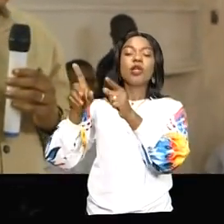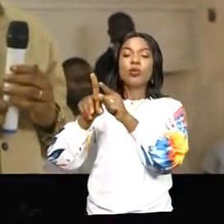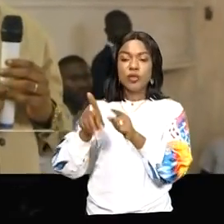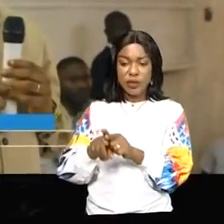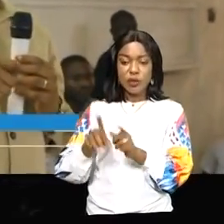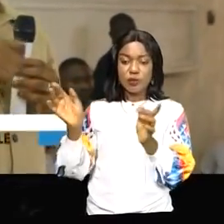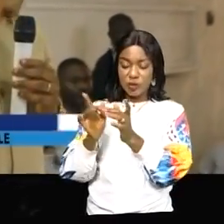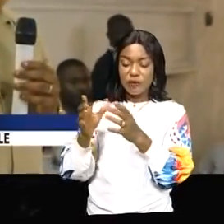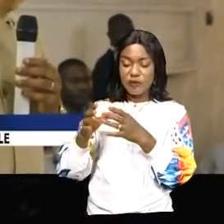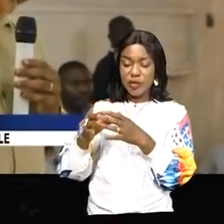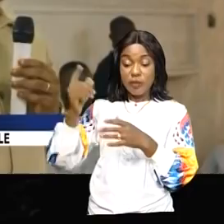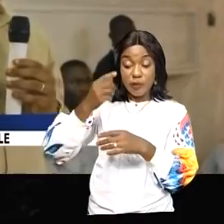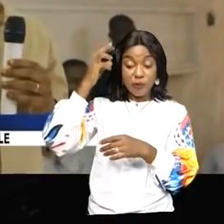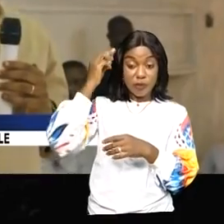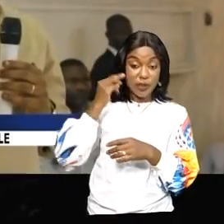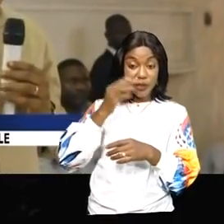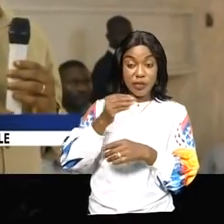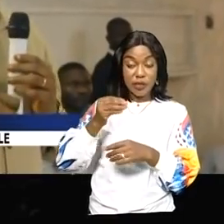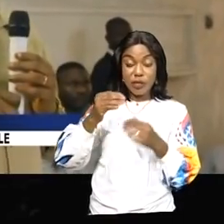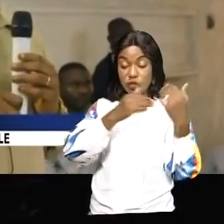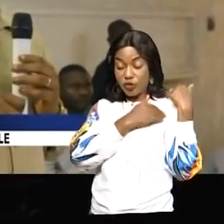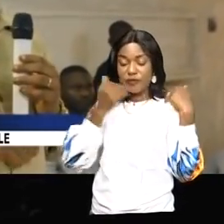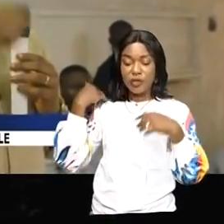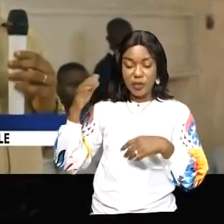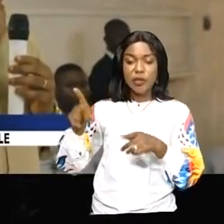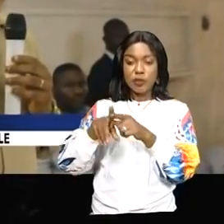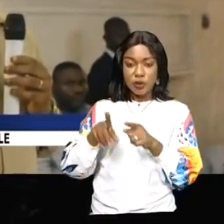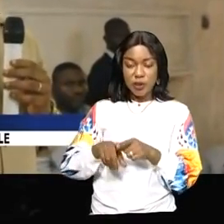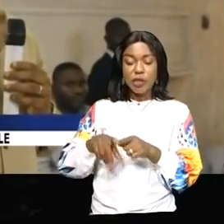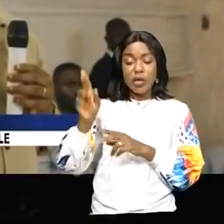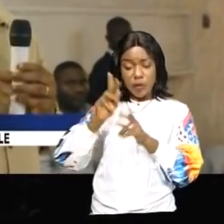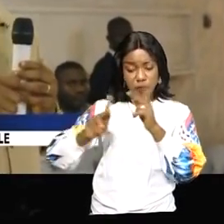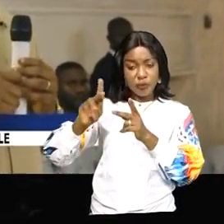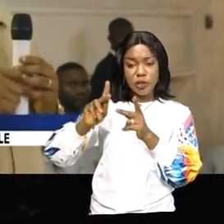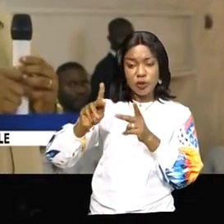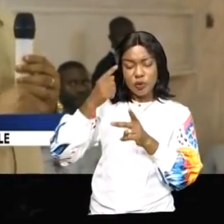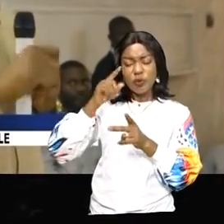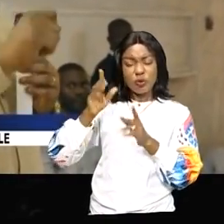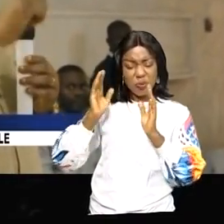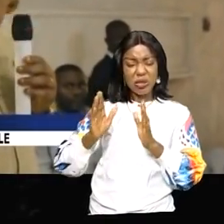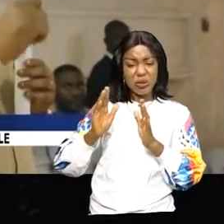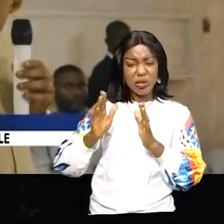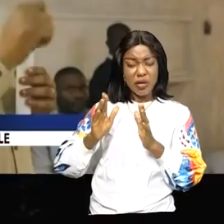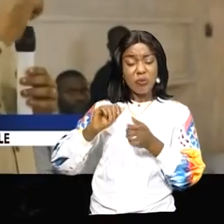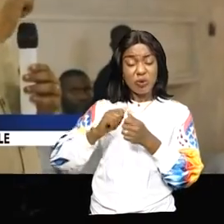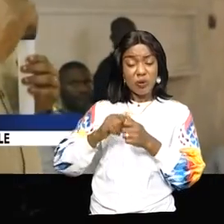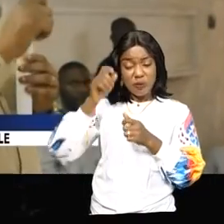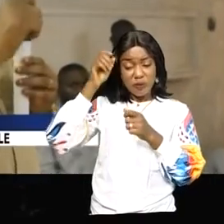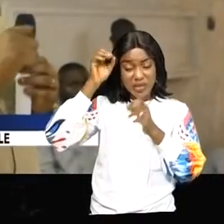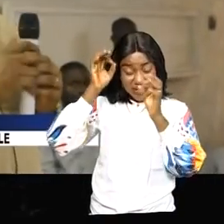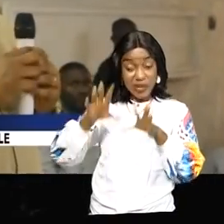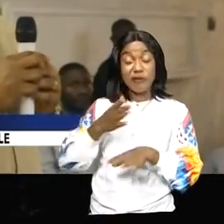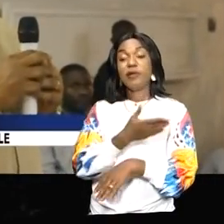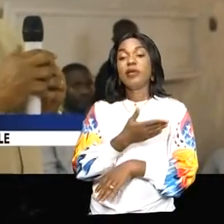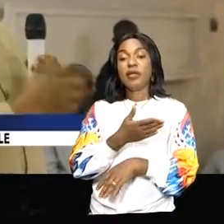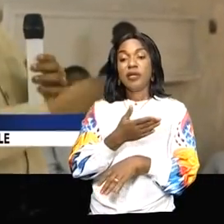premiers ministres et les chefs de l'État pour leur signifier qu'il y a une frange de la population qui est en danger. Il y a une partie de la population